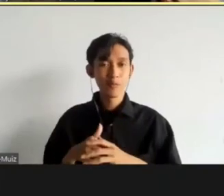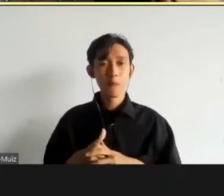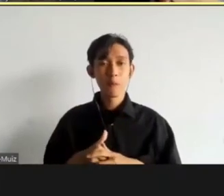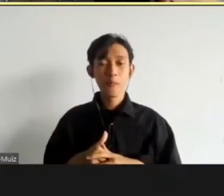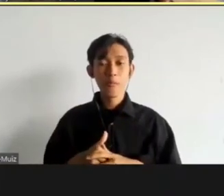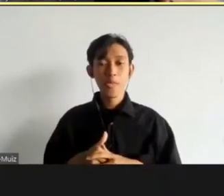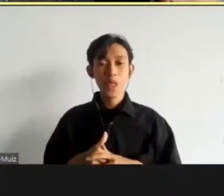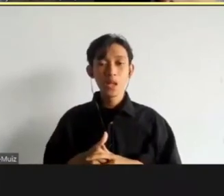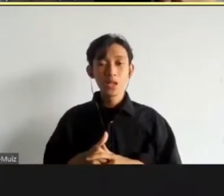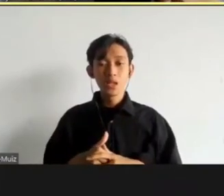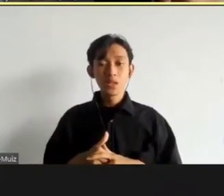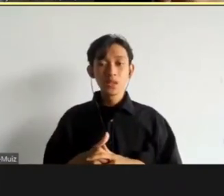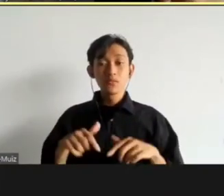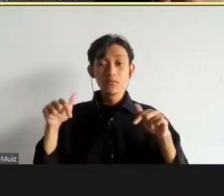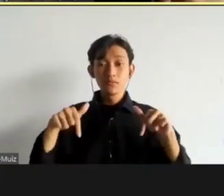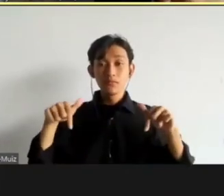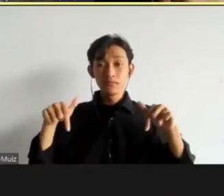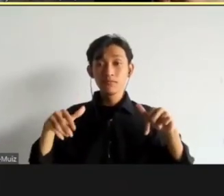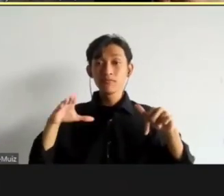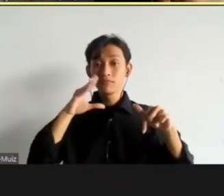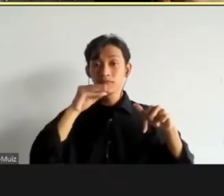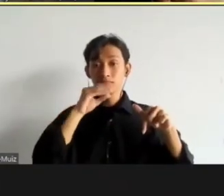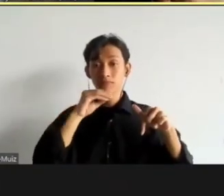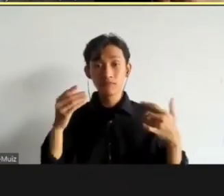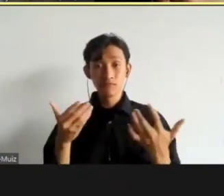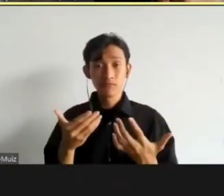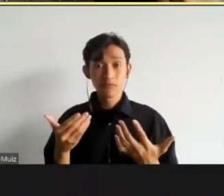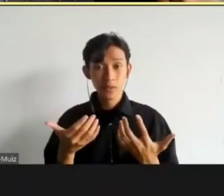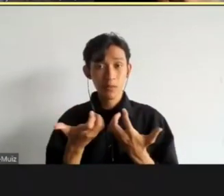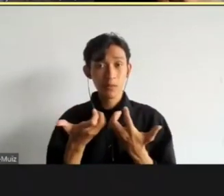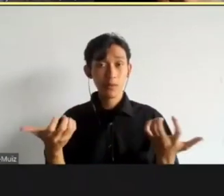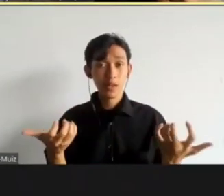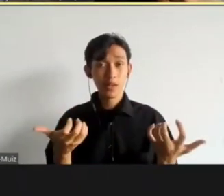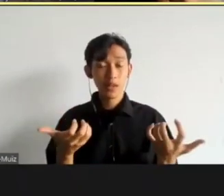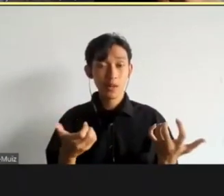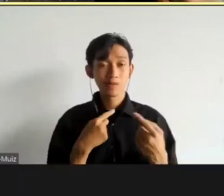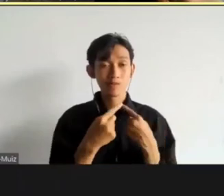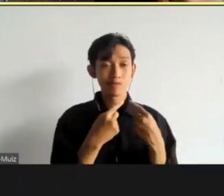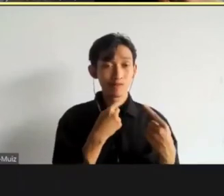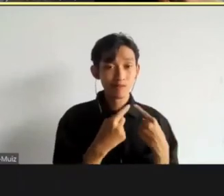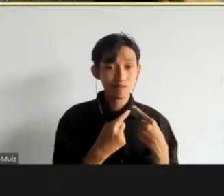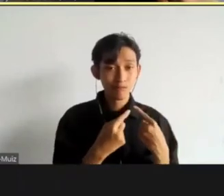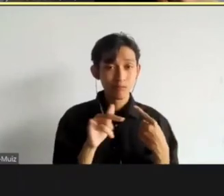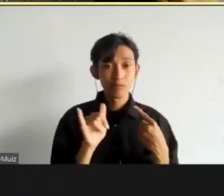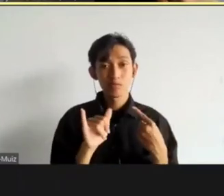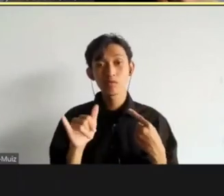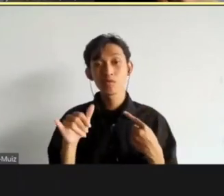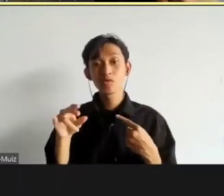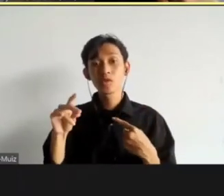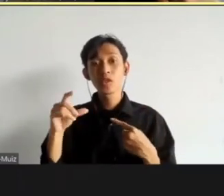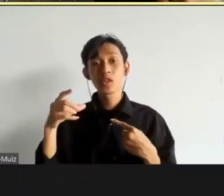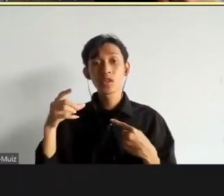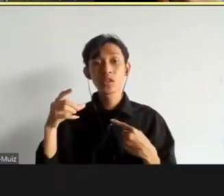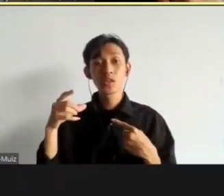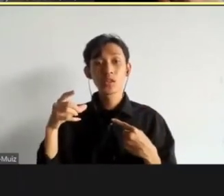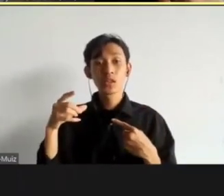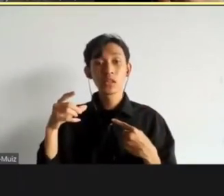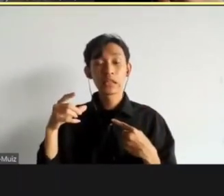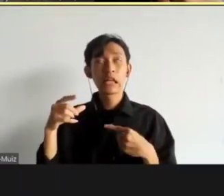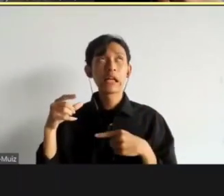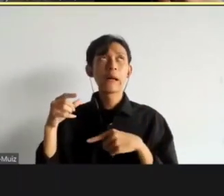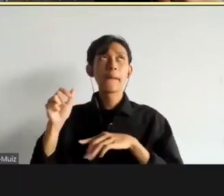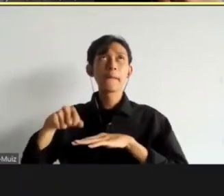Kemudian sekarang sedikit kita bahas bagaimana perbedaan plea bargain dengan restoratif justice dan mediasi penal. Karena